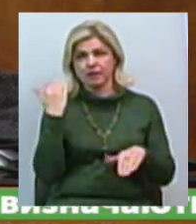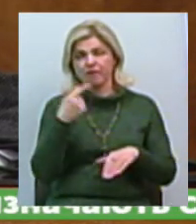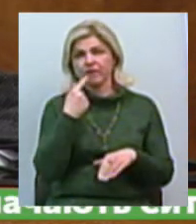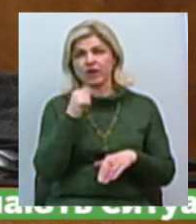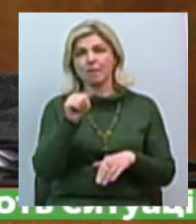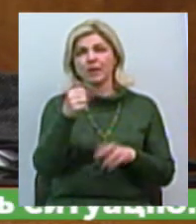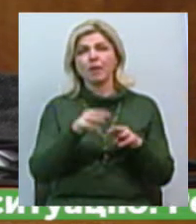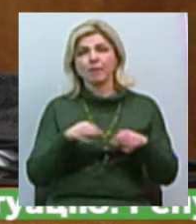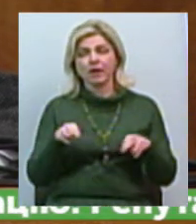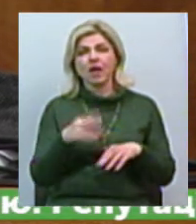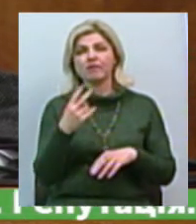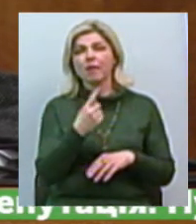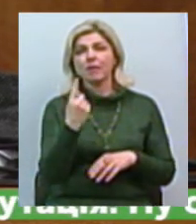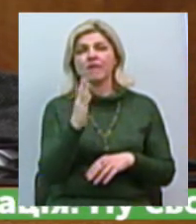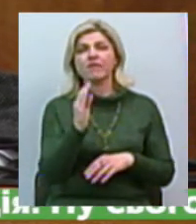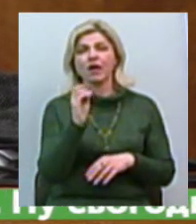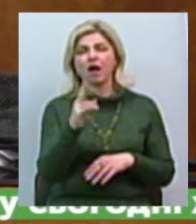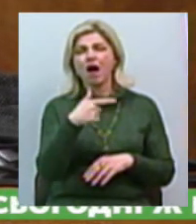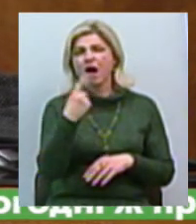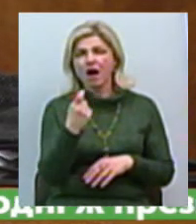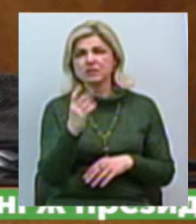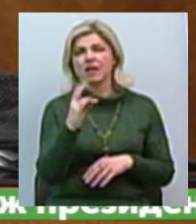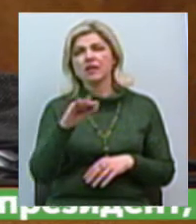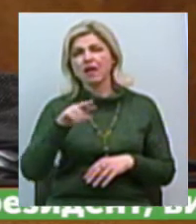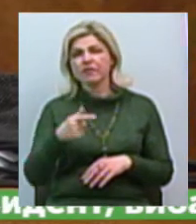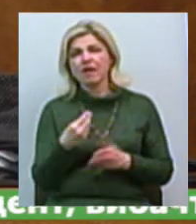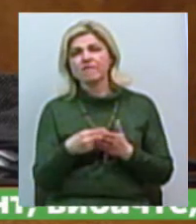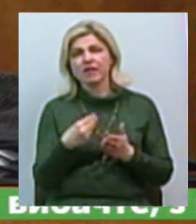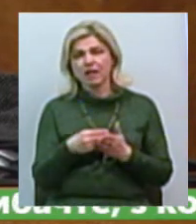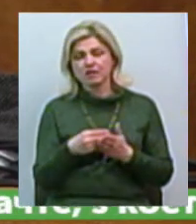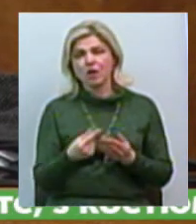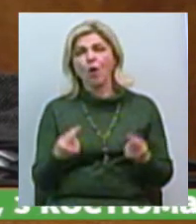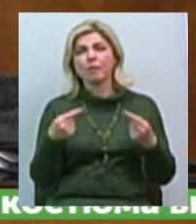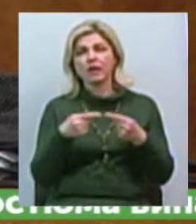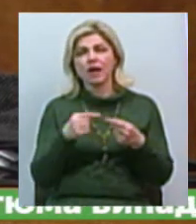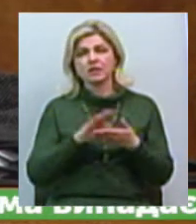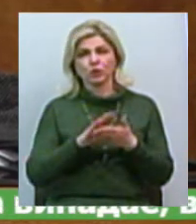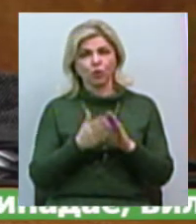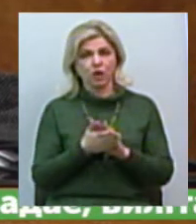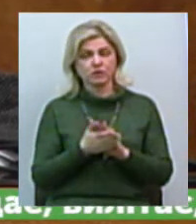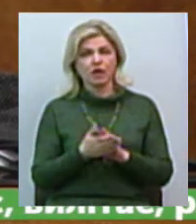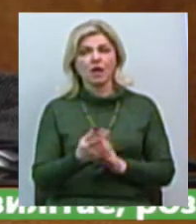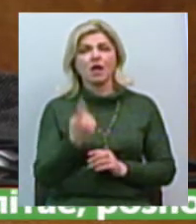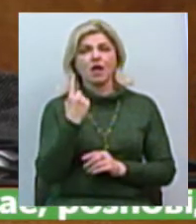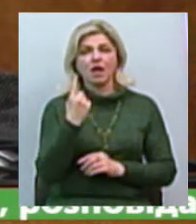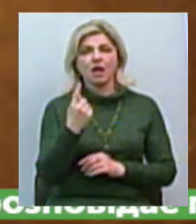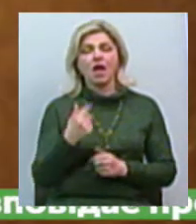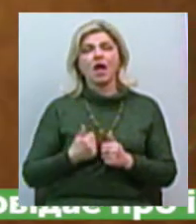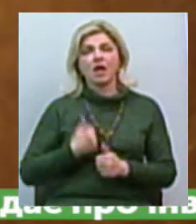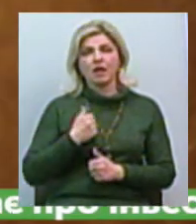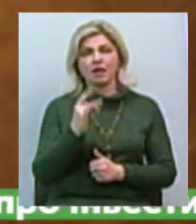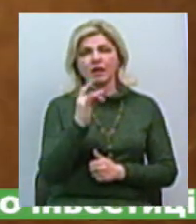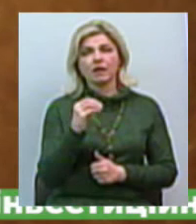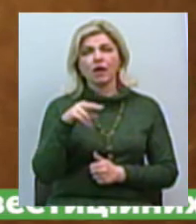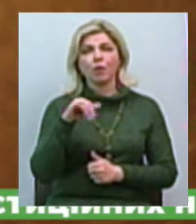21 векі не газ, не нефть і не фінансові ресурсы определяють ситуацію, репутація. Але